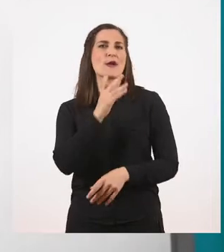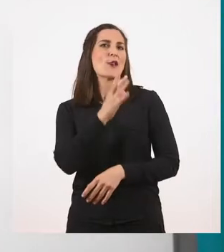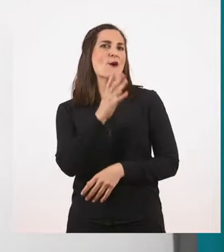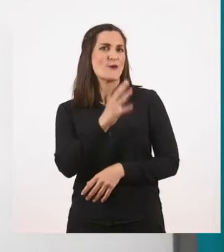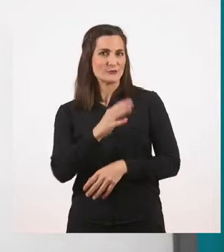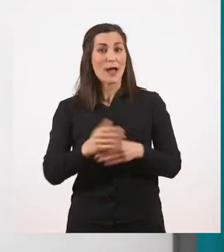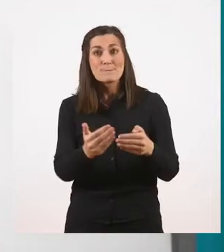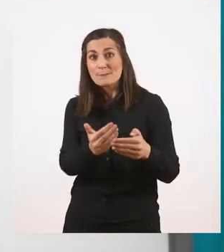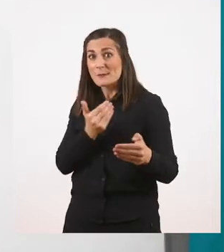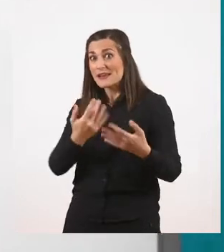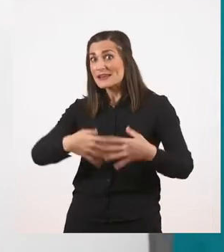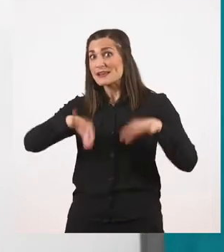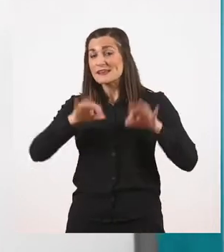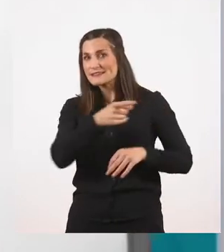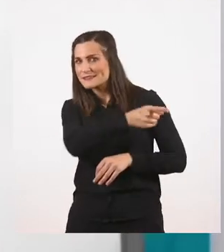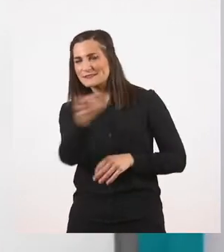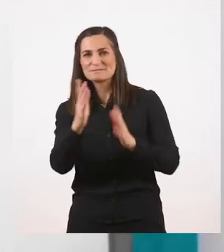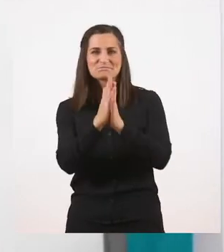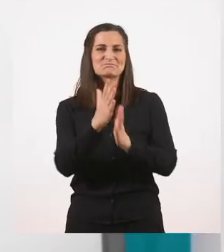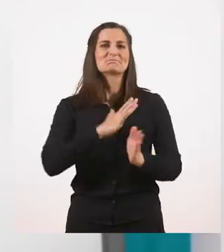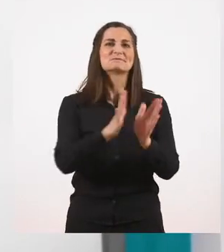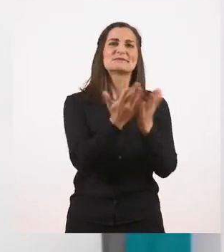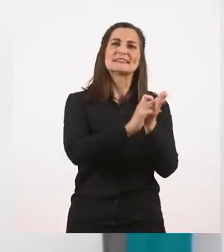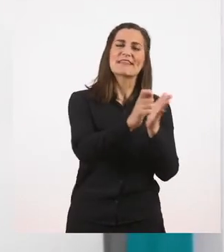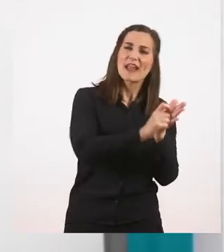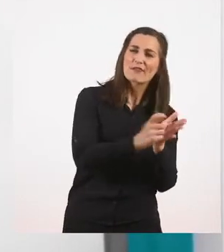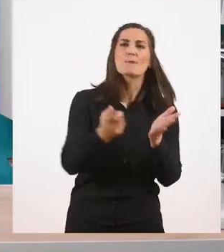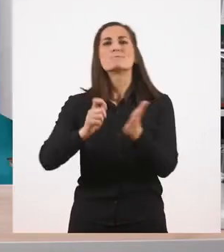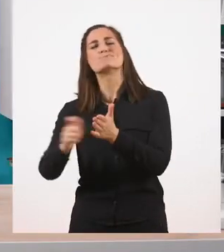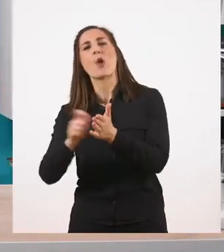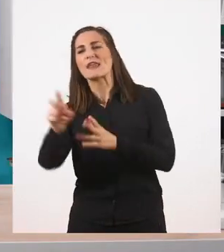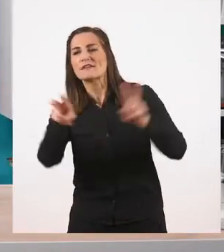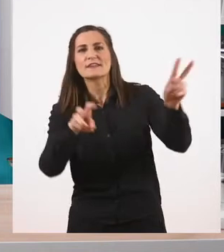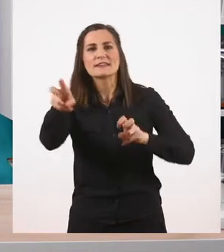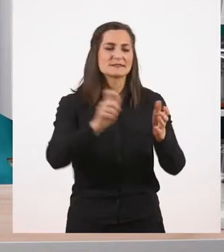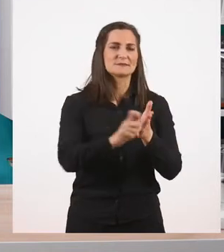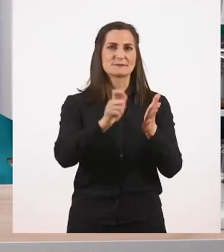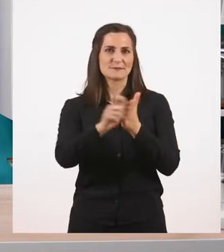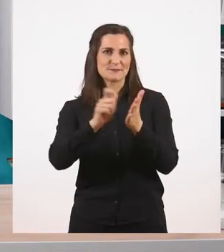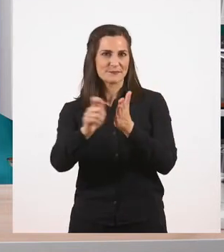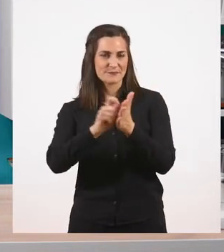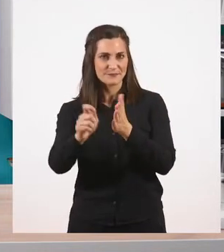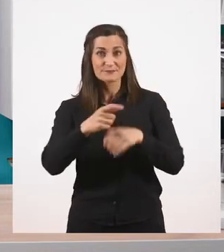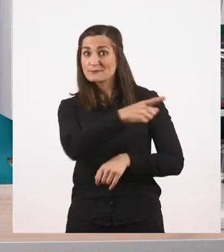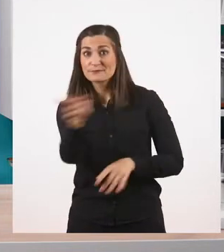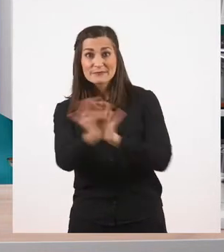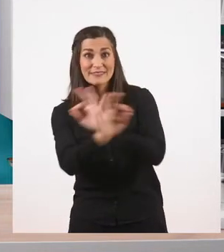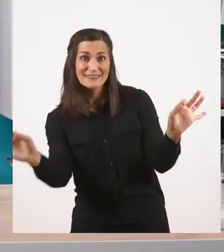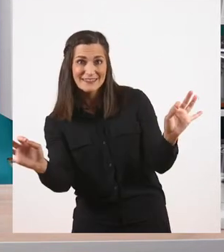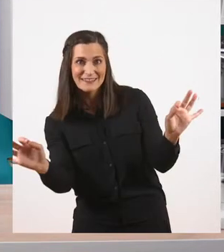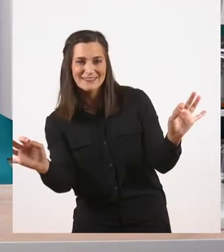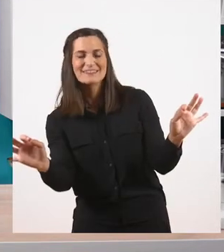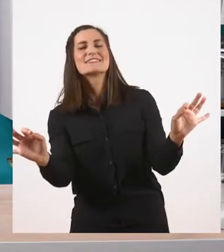Πριν ξεκινήσουμε, θα ήθελα αν μπορείτε να έχετε κοντά σας ένα τετράδιο και ένα μολύβι για τις σημειώσεις σας. Είστε όλοι έτοιμοι?